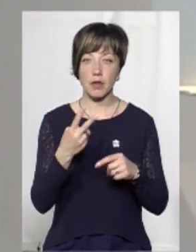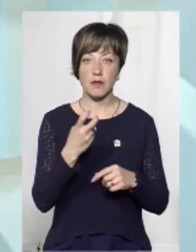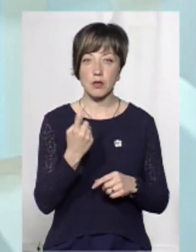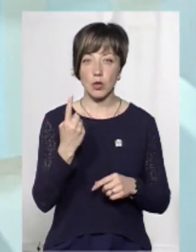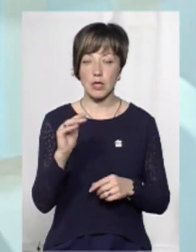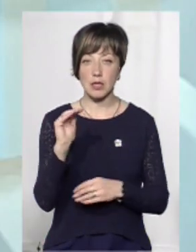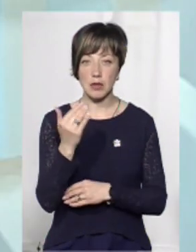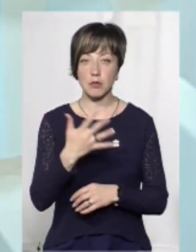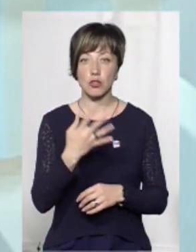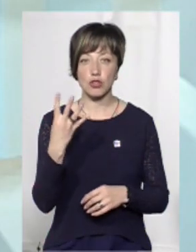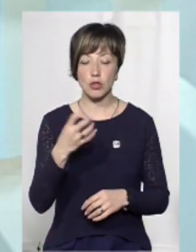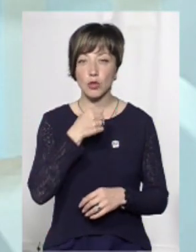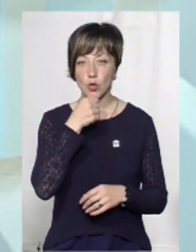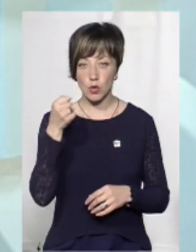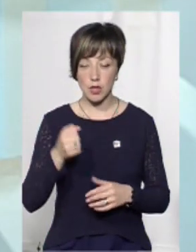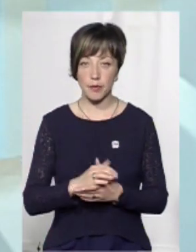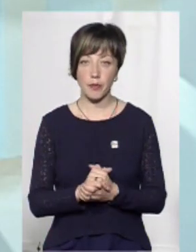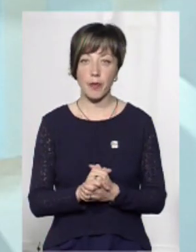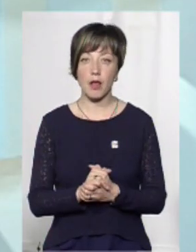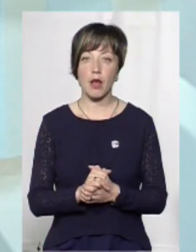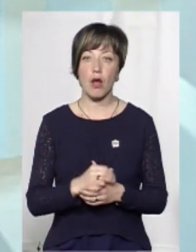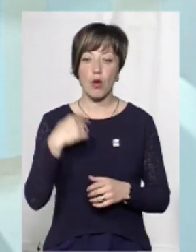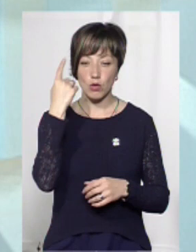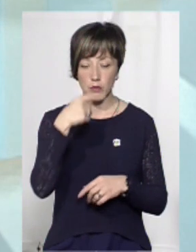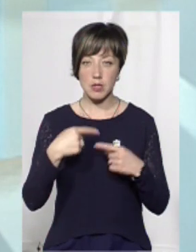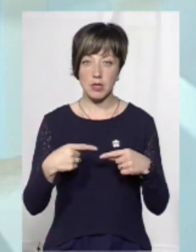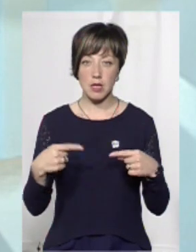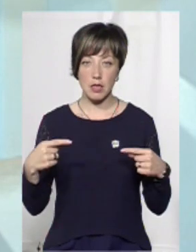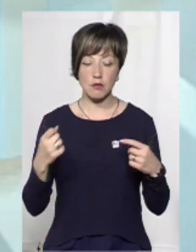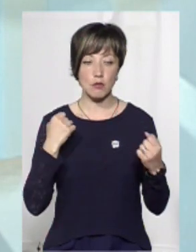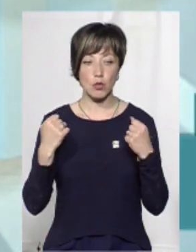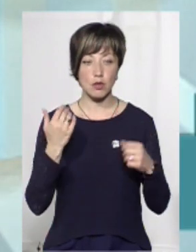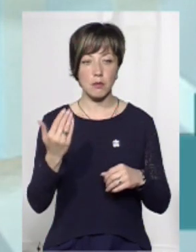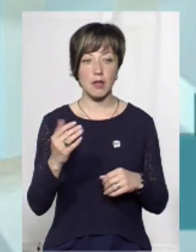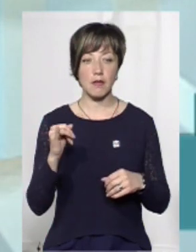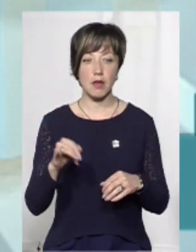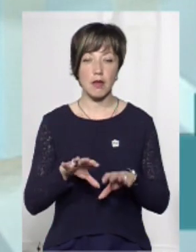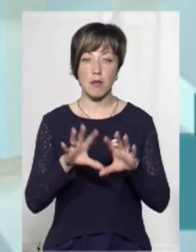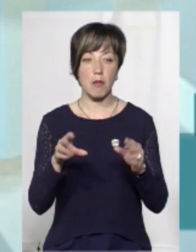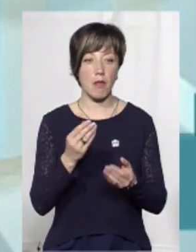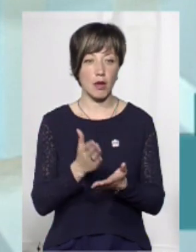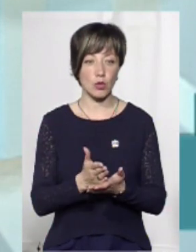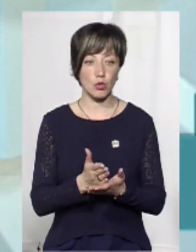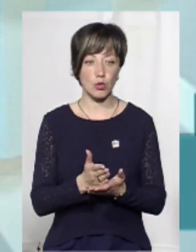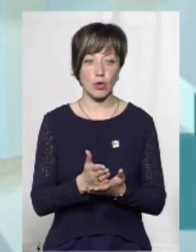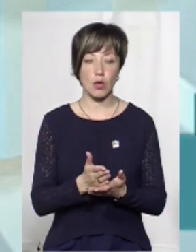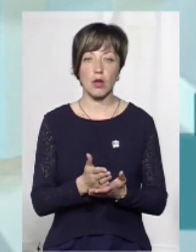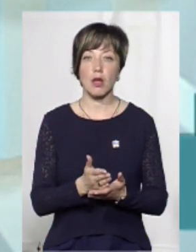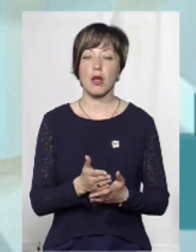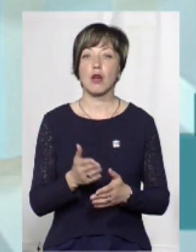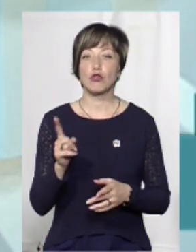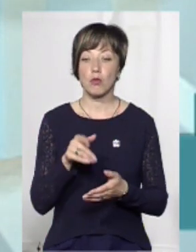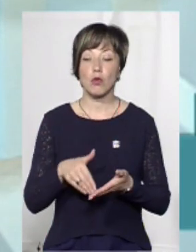дитина, а також 54 дорослих. Особисті речі спортсменів та майно. З метою